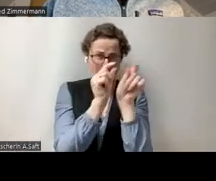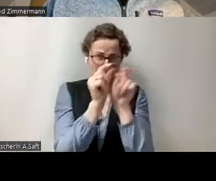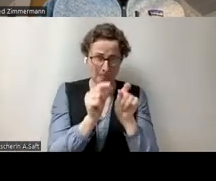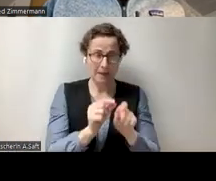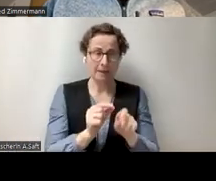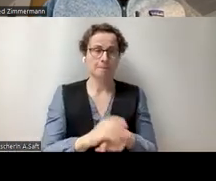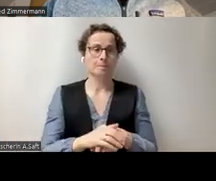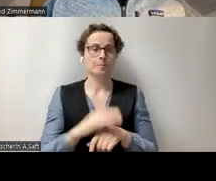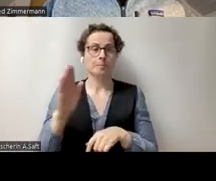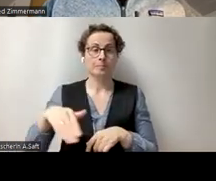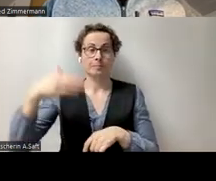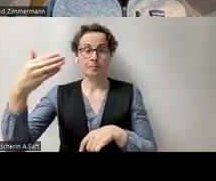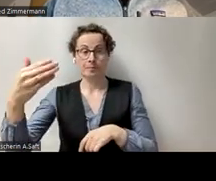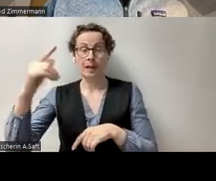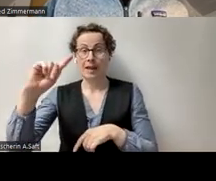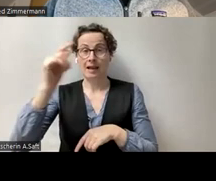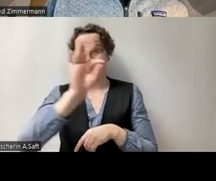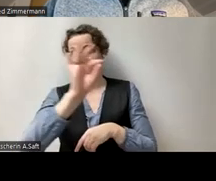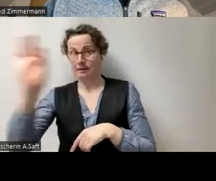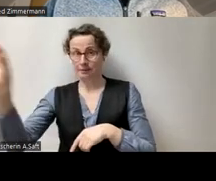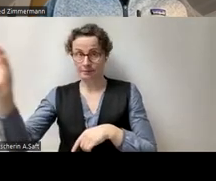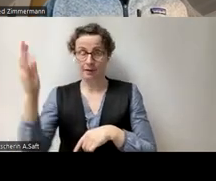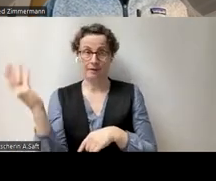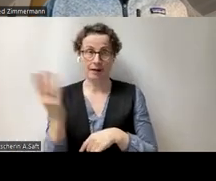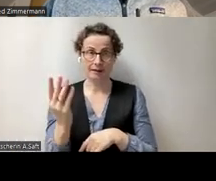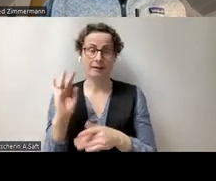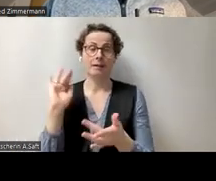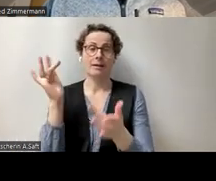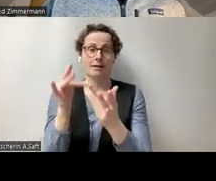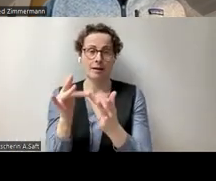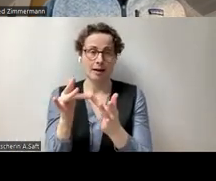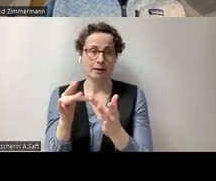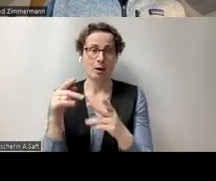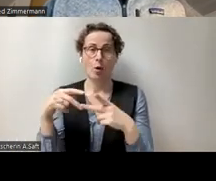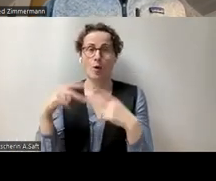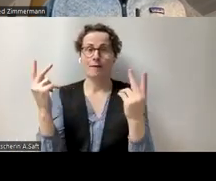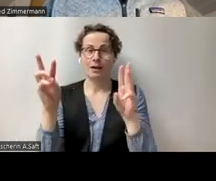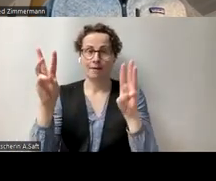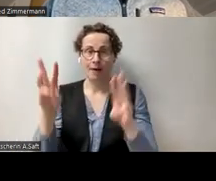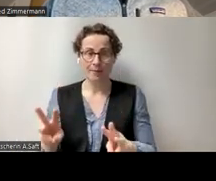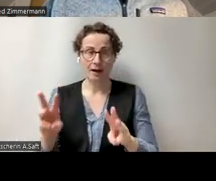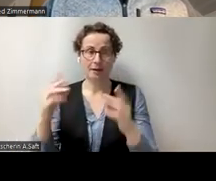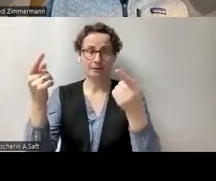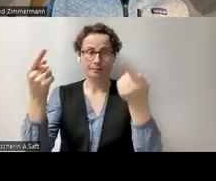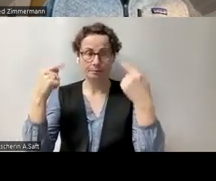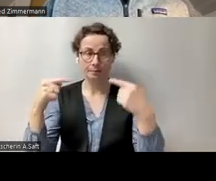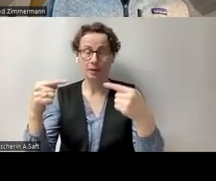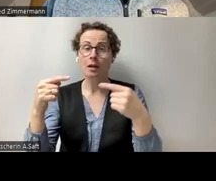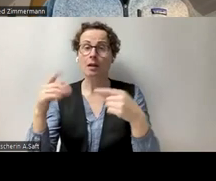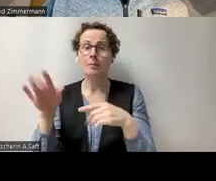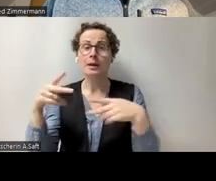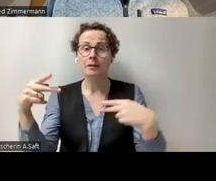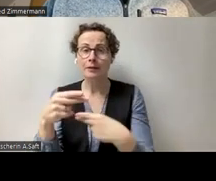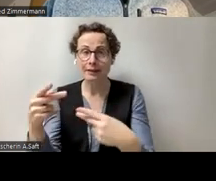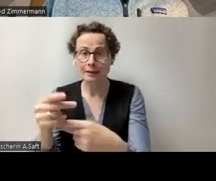der erste Strahl oder die erste Kategorie Internet, öffentliche Webseiten. Dann stehen die Fristen drin und was dafür